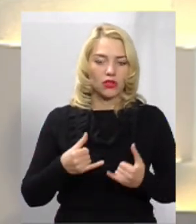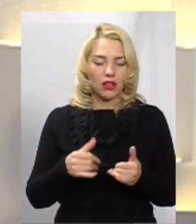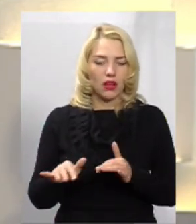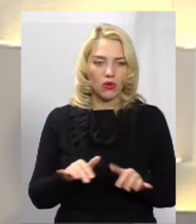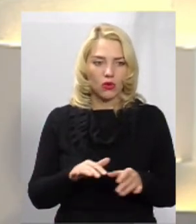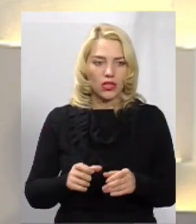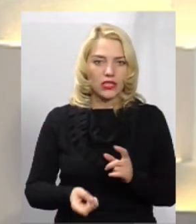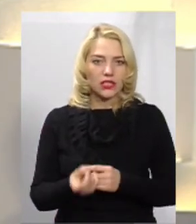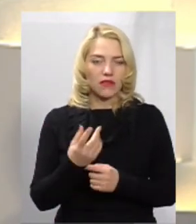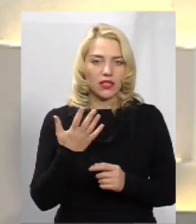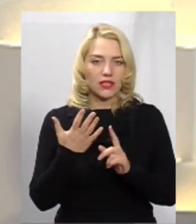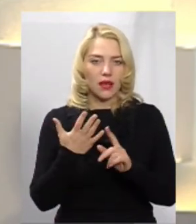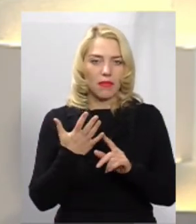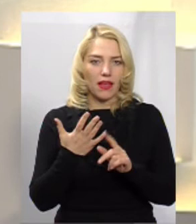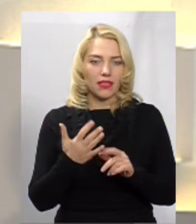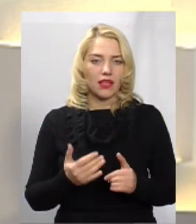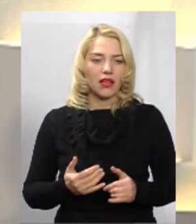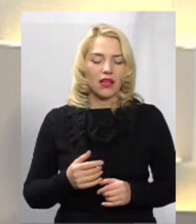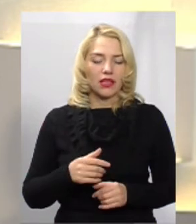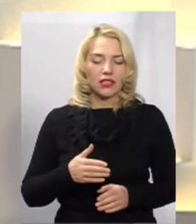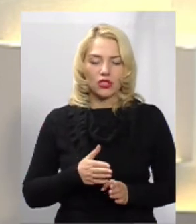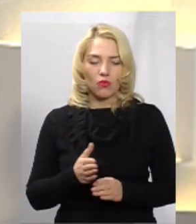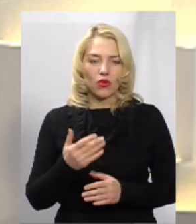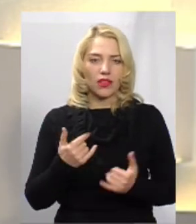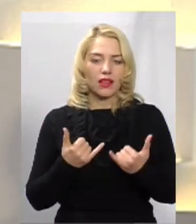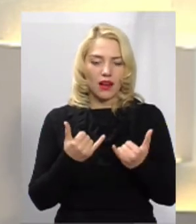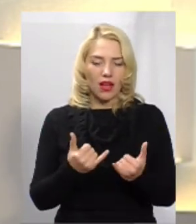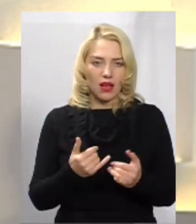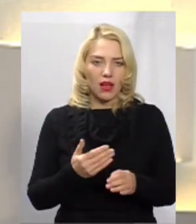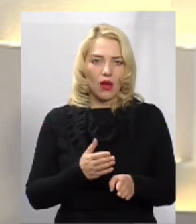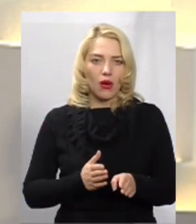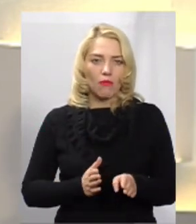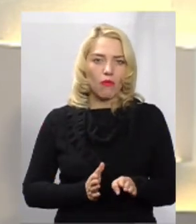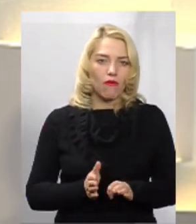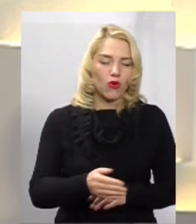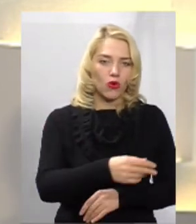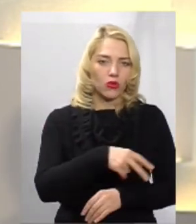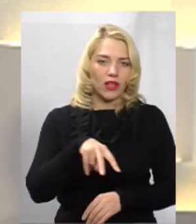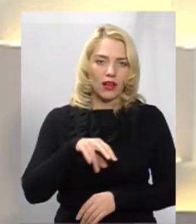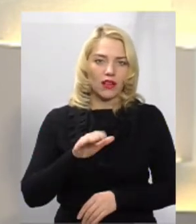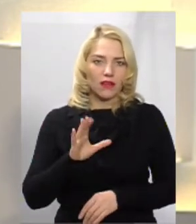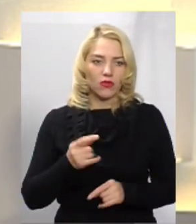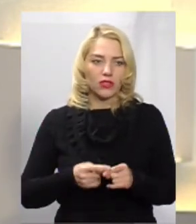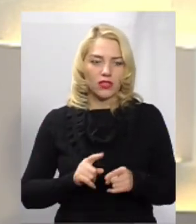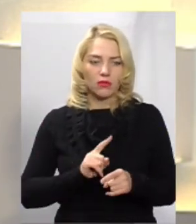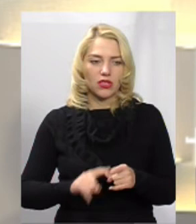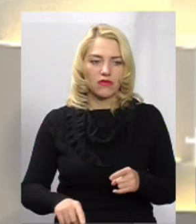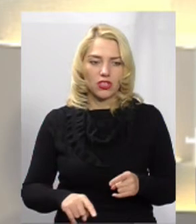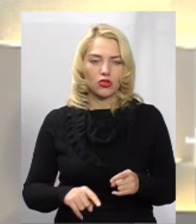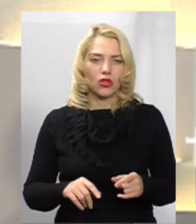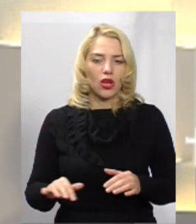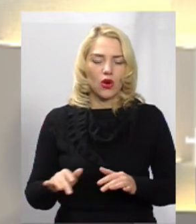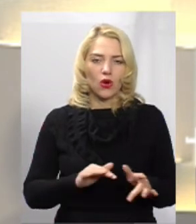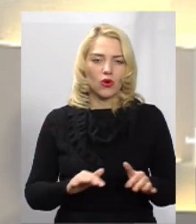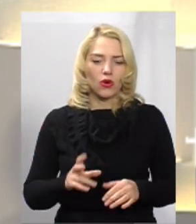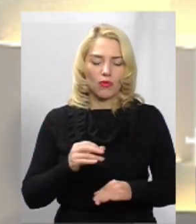з'явилася п'ята смуга для повороту ліворуч, що значно і значно пришвидшує рух через такі перехрестя.